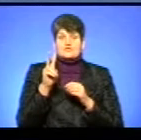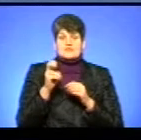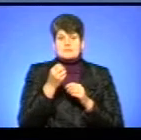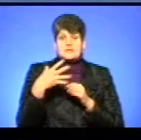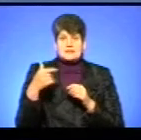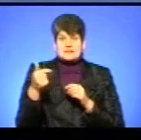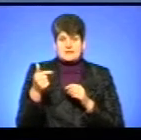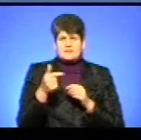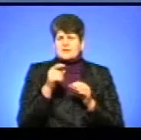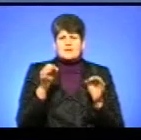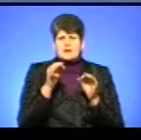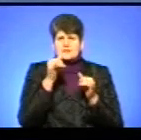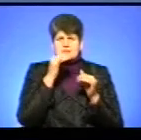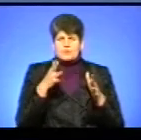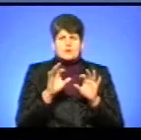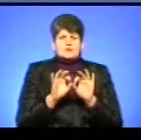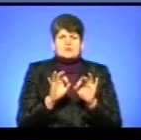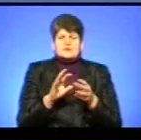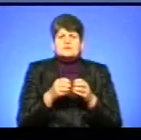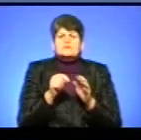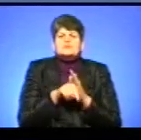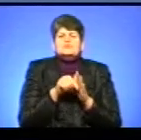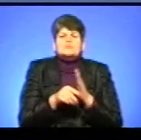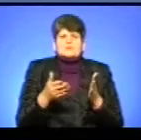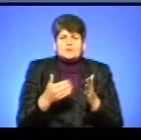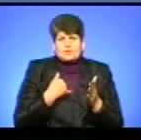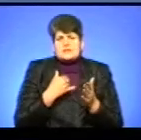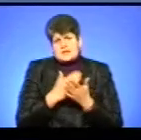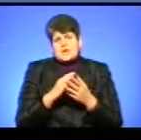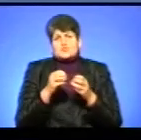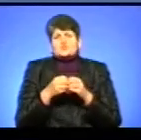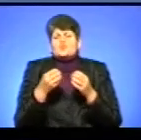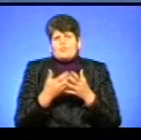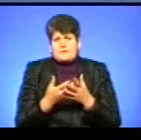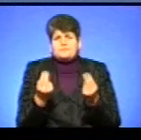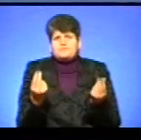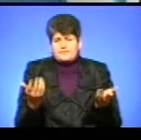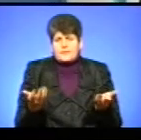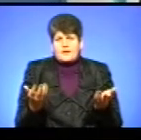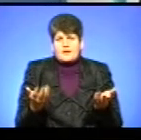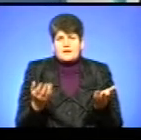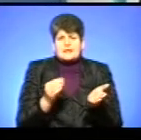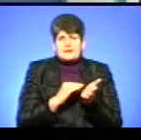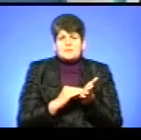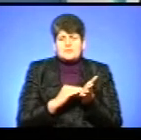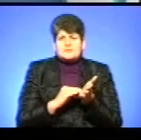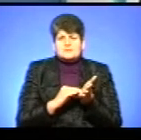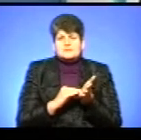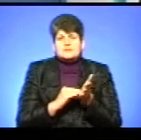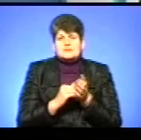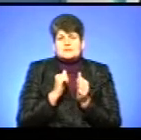міська рада її ніяким чином не змогла обґрунтувати. Тобто в нас є сума, яка, виходячи з того, що закріплена за кожним